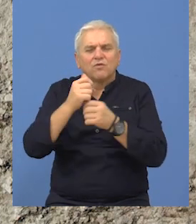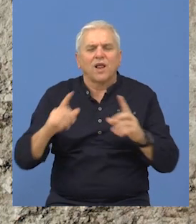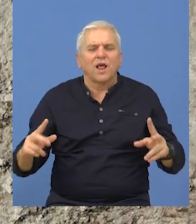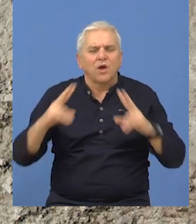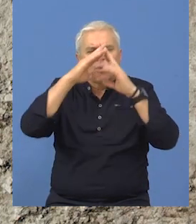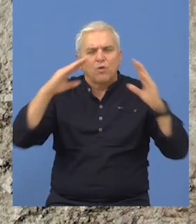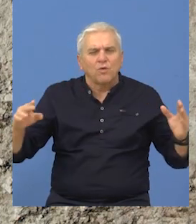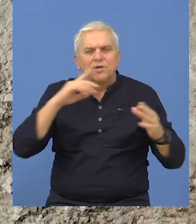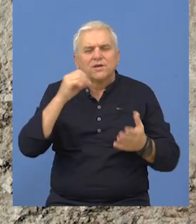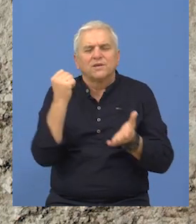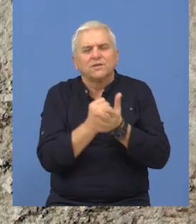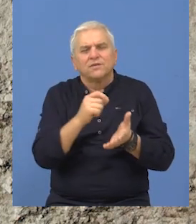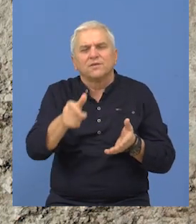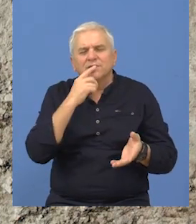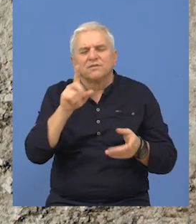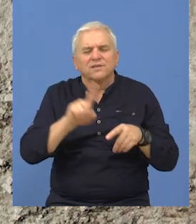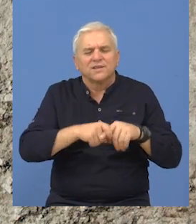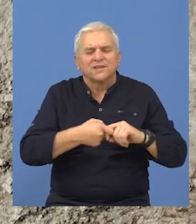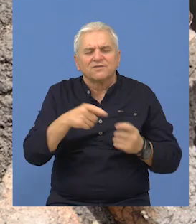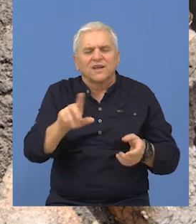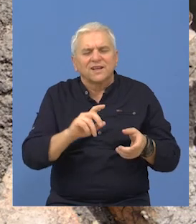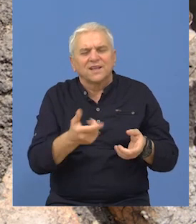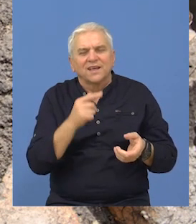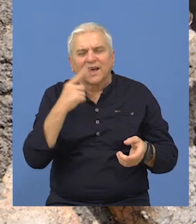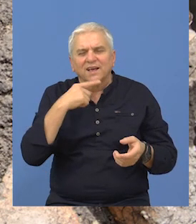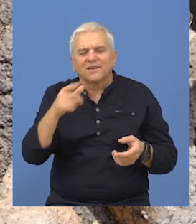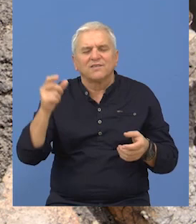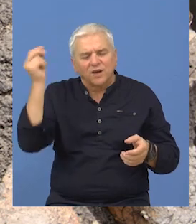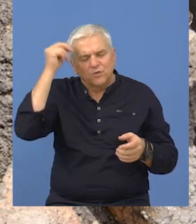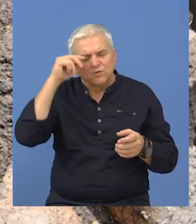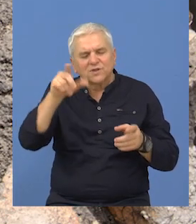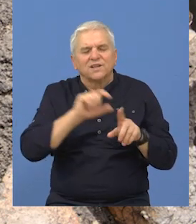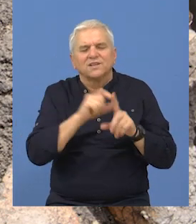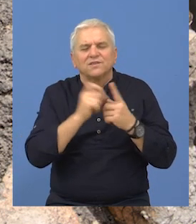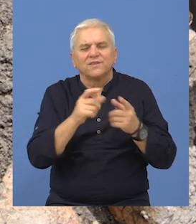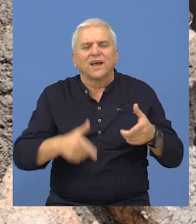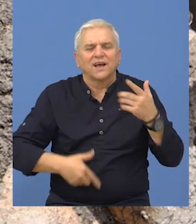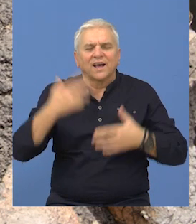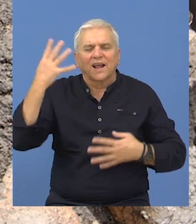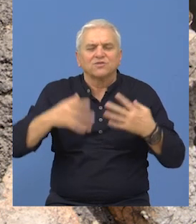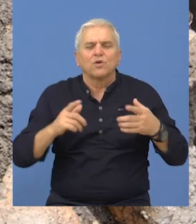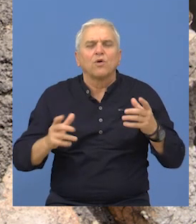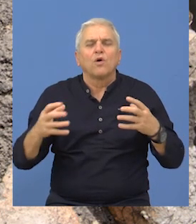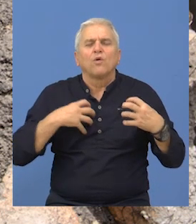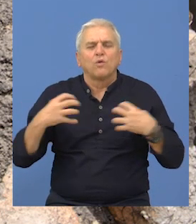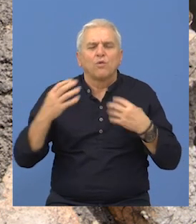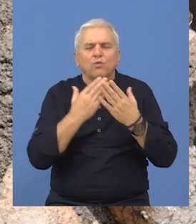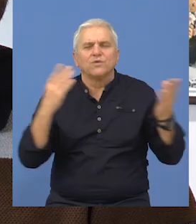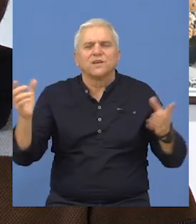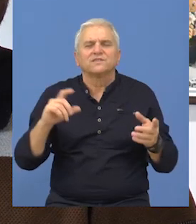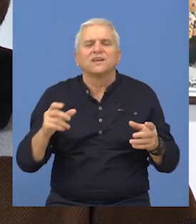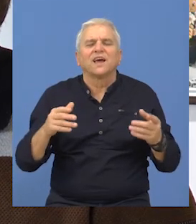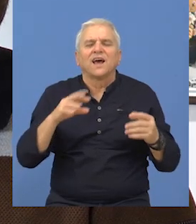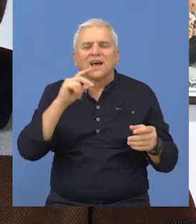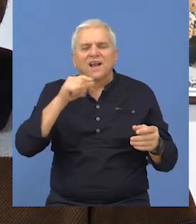konstrukciju, registrovani i elementi pokućstva, rekao je kustus arheolog Gradskog muzeja Bečej Raško Ramadanski.